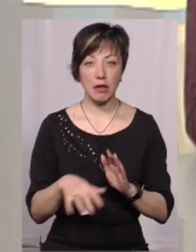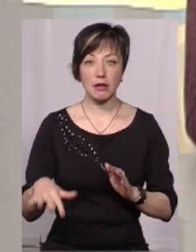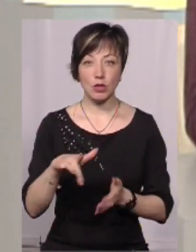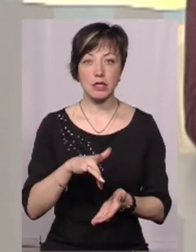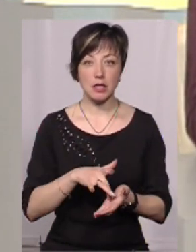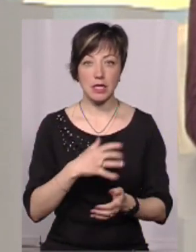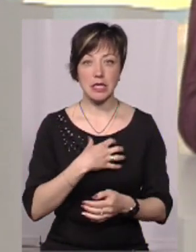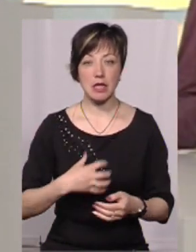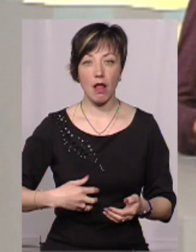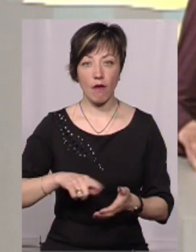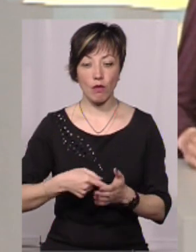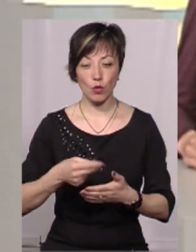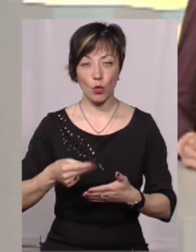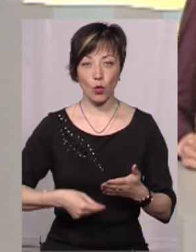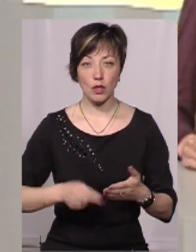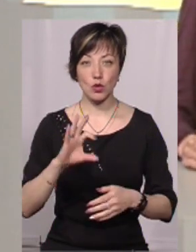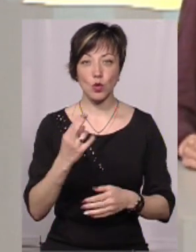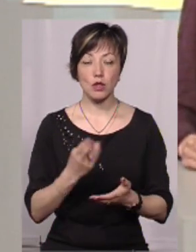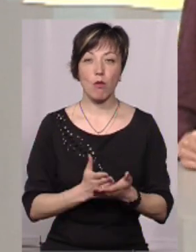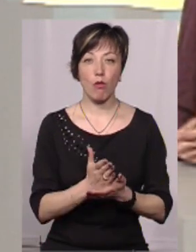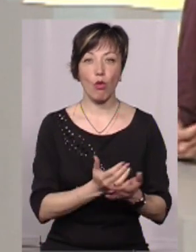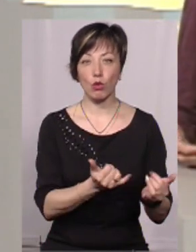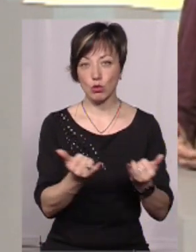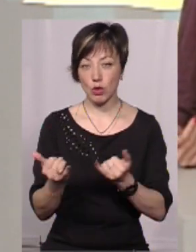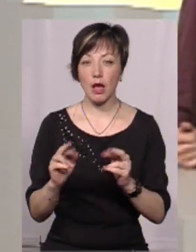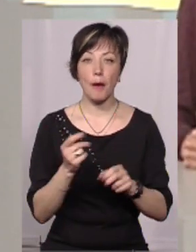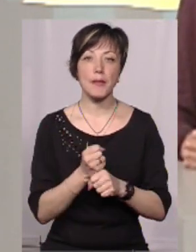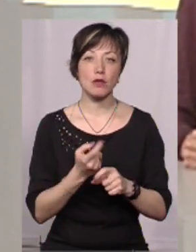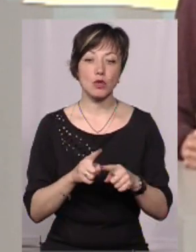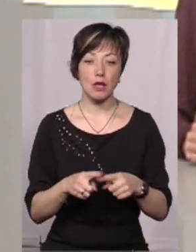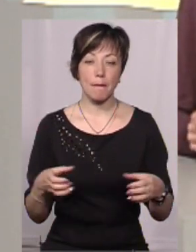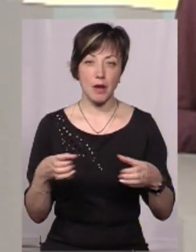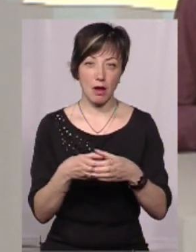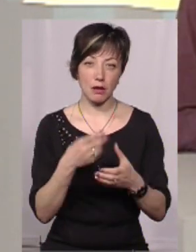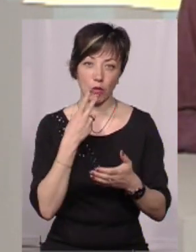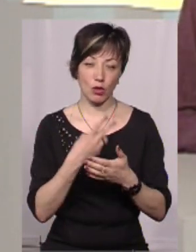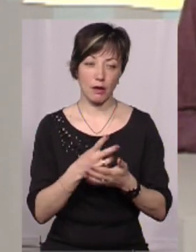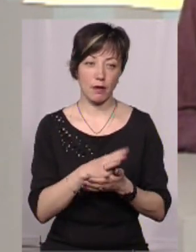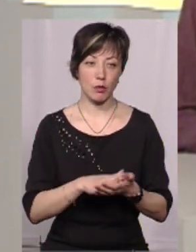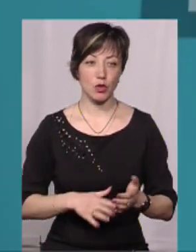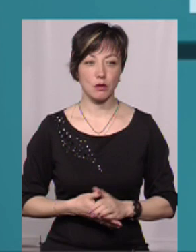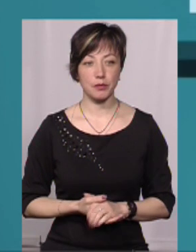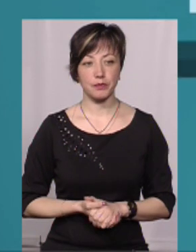територіальний центр «Славути» уклав угоди на соціальні послуги. Як працює ця мобільна бригада – подивимось.